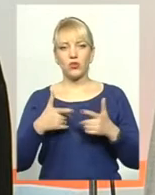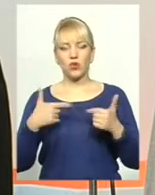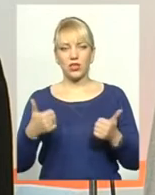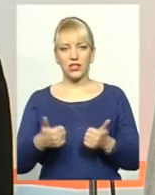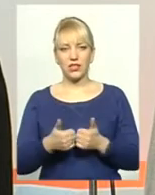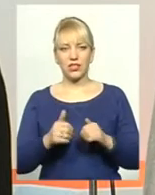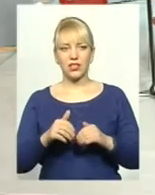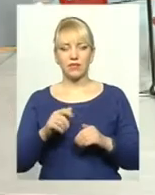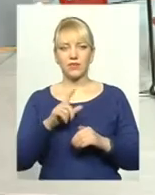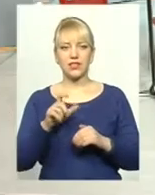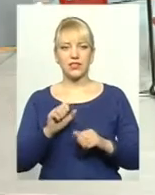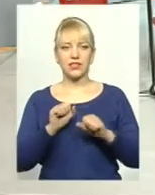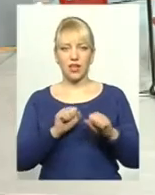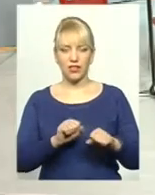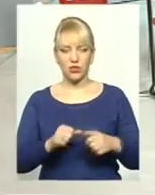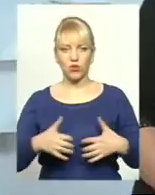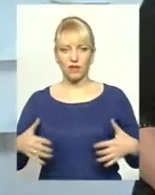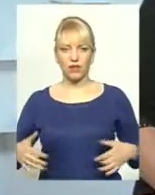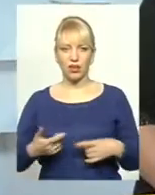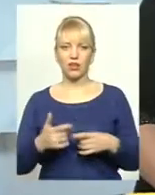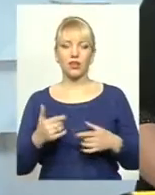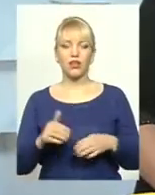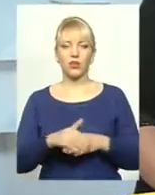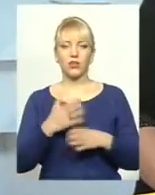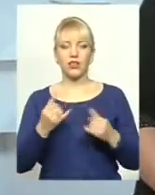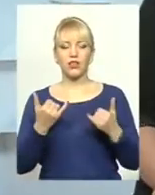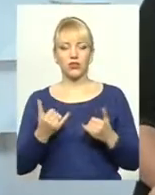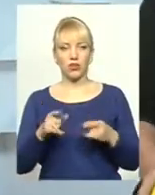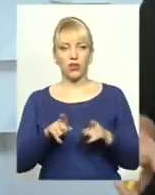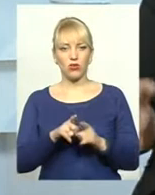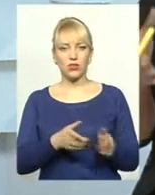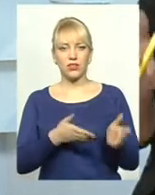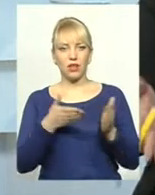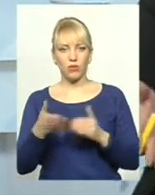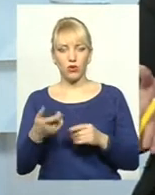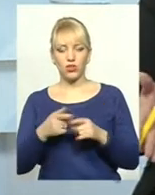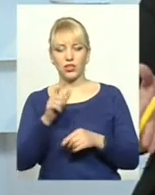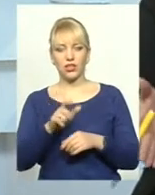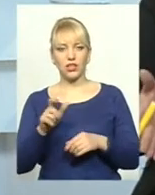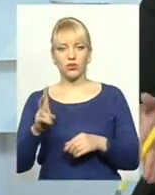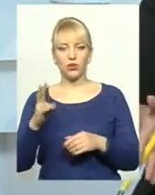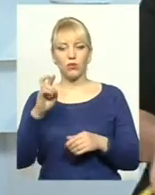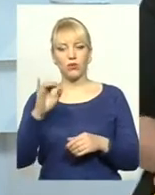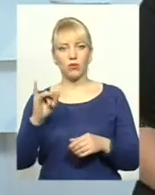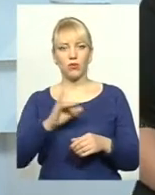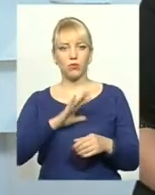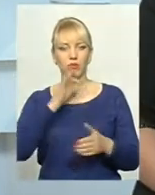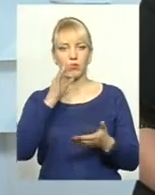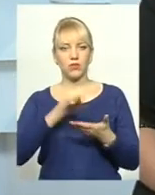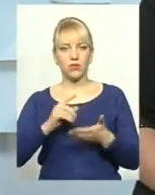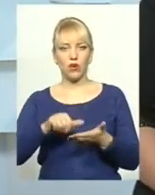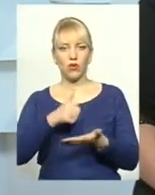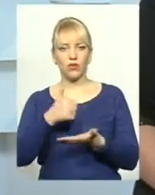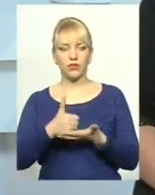фауни. Доброго дня. Сьогодні також на цей ефір ми запрошували тих, хто мав би відповісти на головні питання